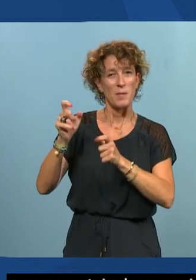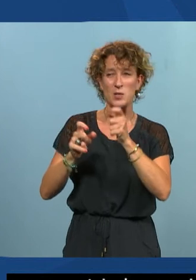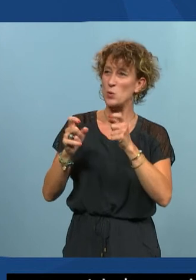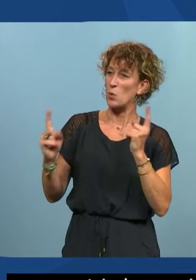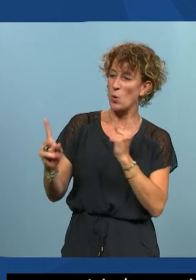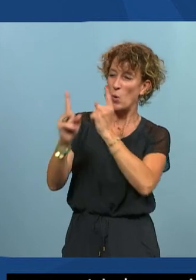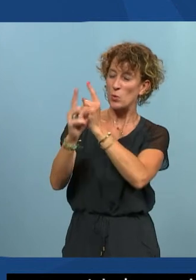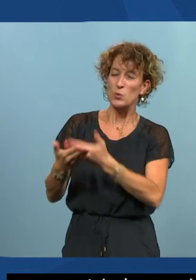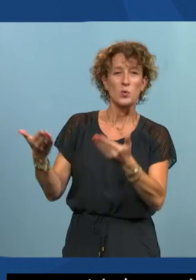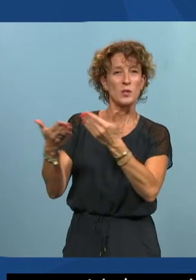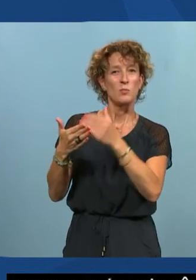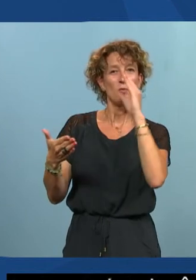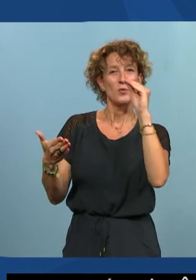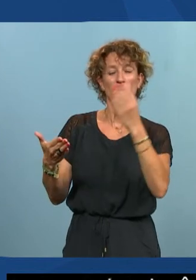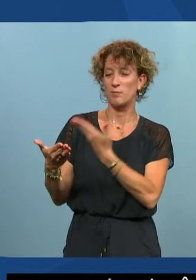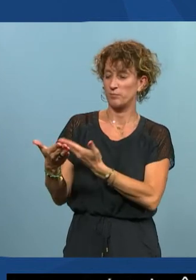professionnel